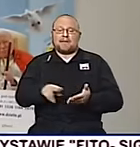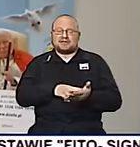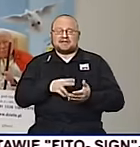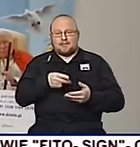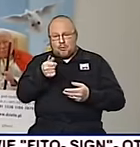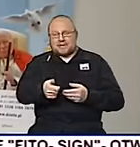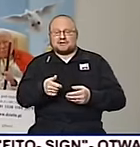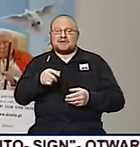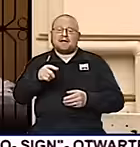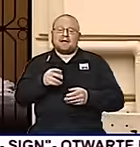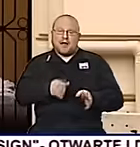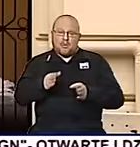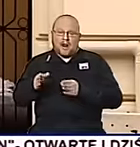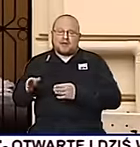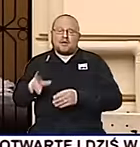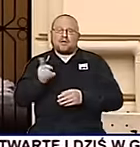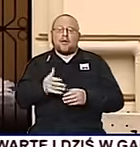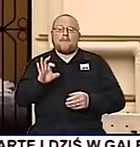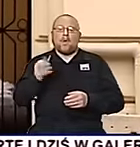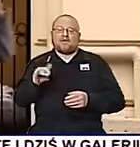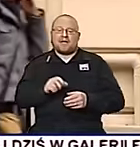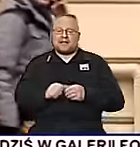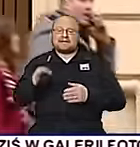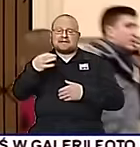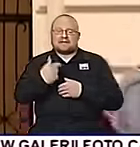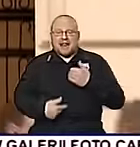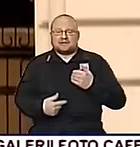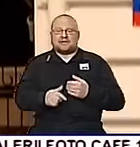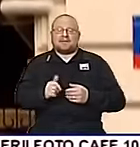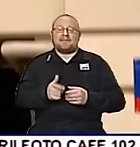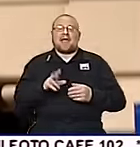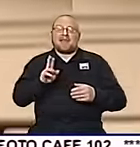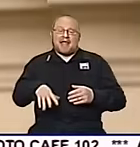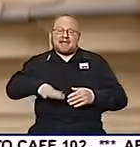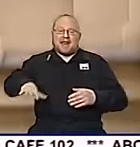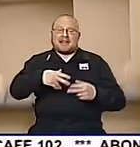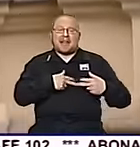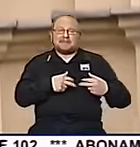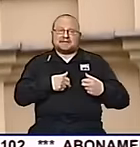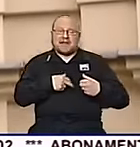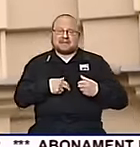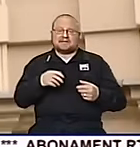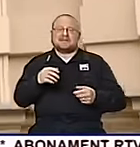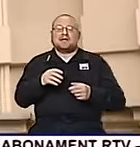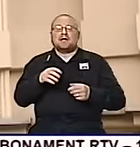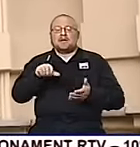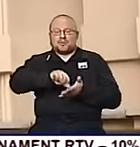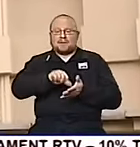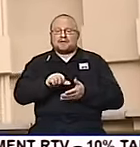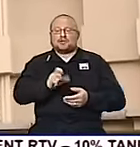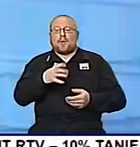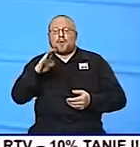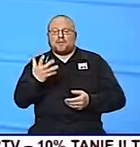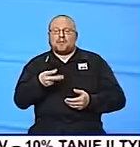automatycznie jest bonifikata naliczana. W 2014 roku na terenie administracji Śródmieście czynsz opłacał regularnie co piąty najemca.